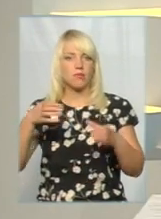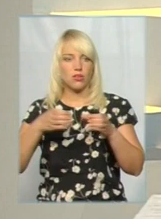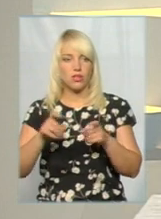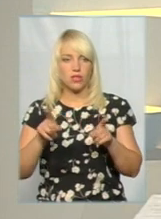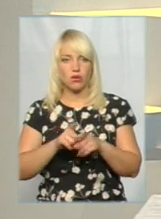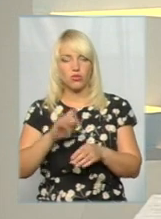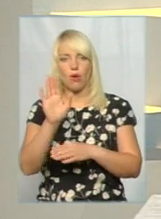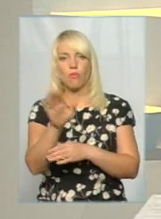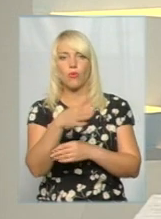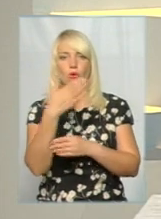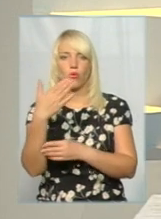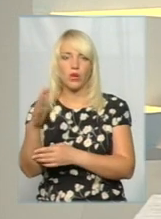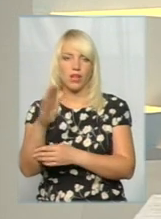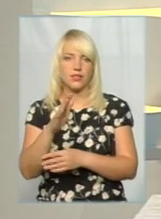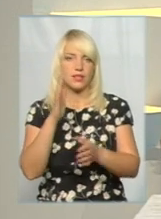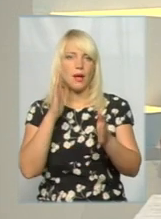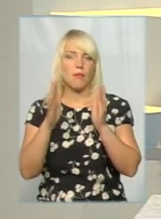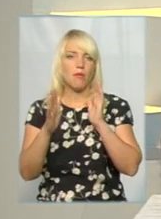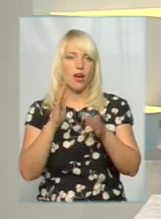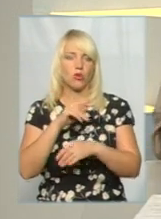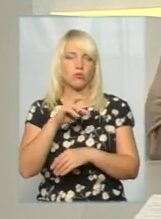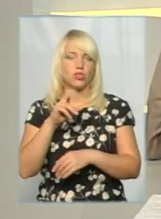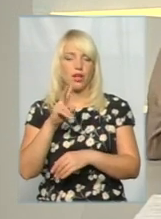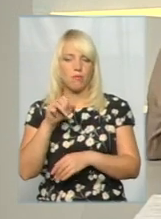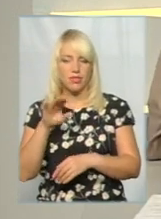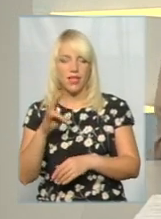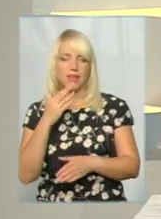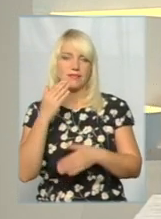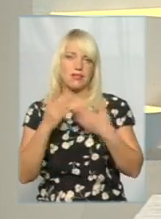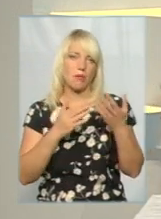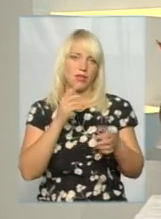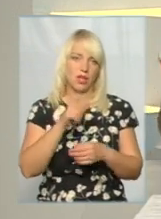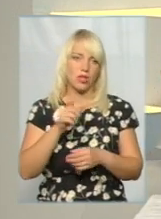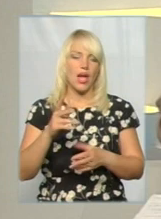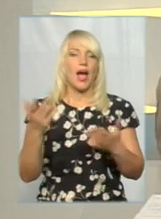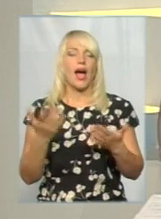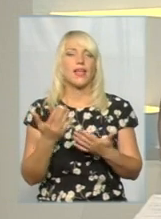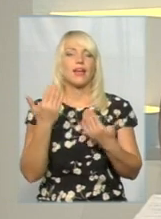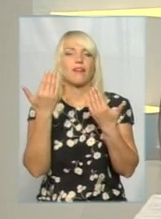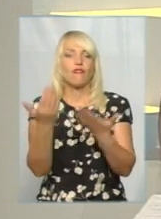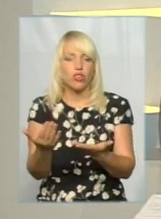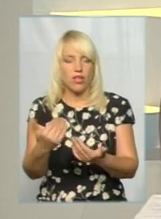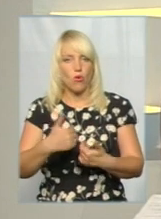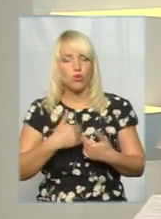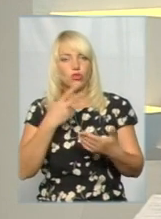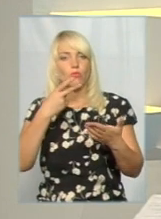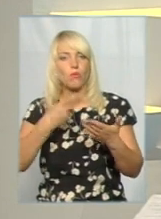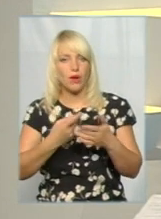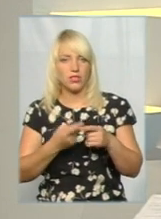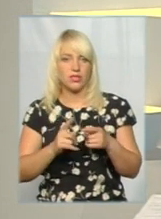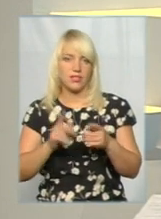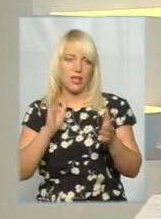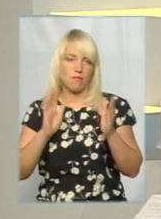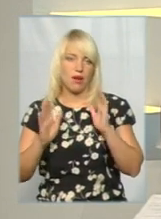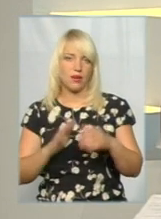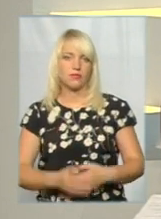прогулялась з парком імені Чекмана і запитала у відвідувачів, а яким же вони хочуть його бачити. Давайте послухаємо, що